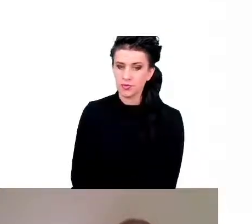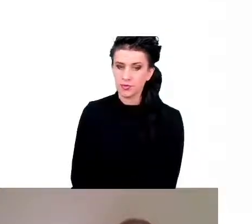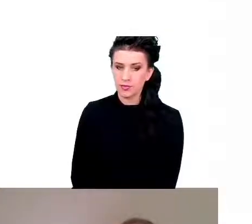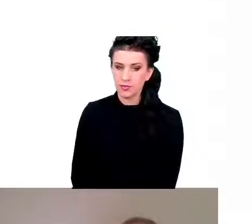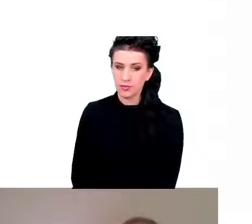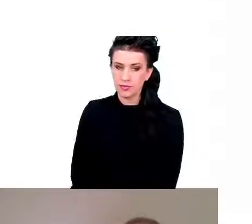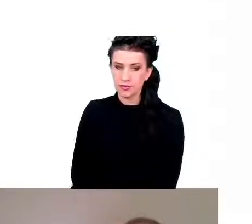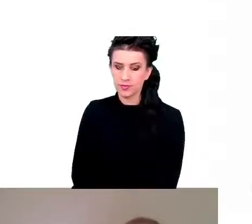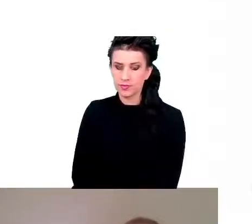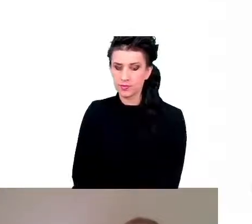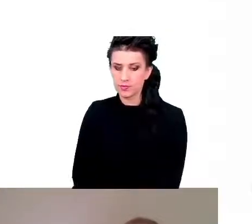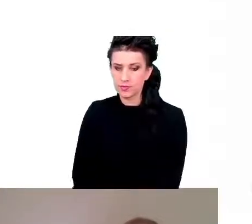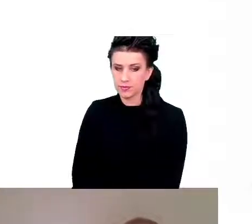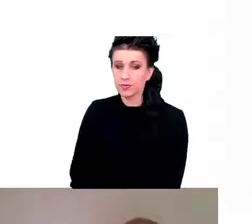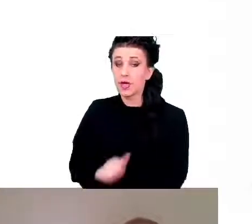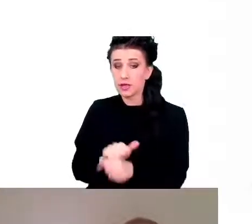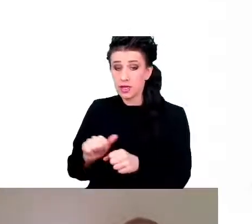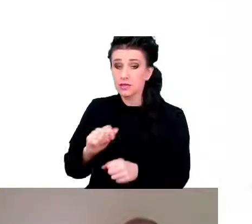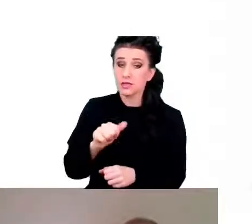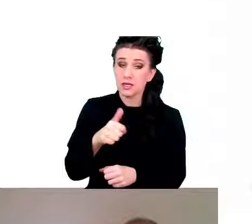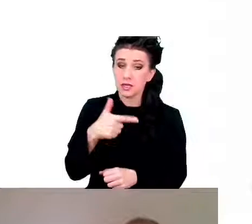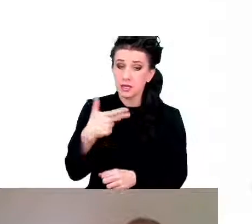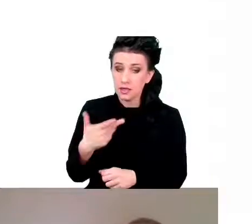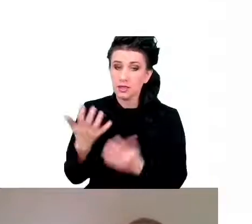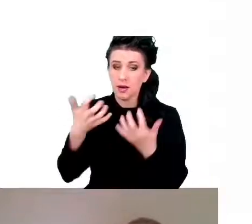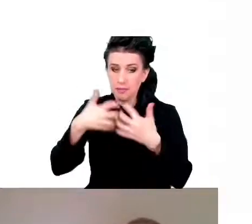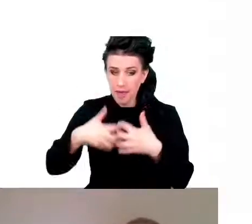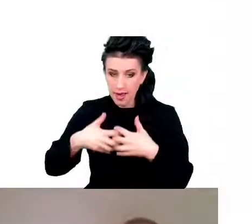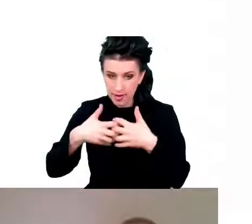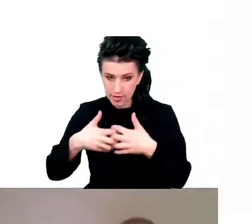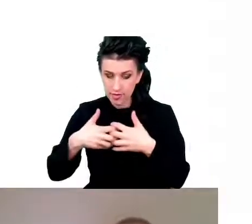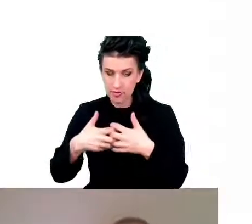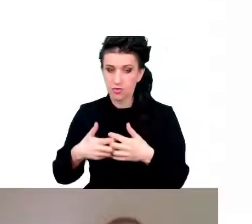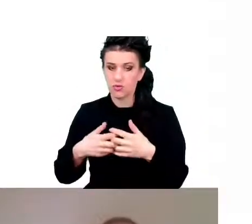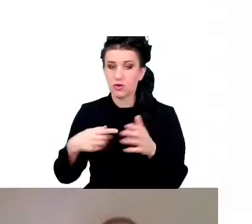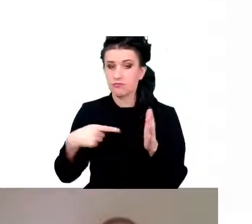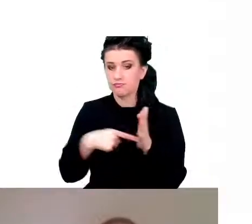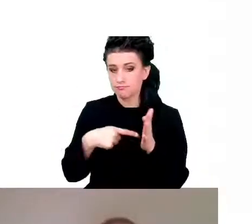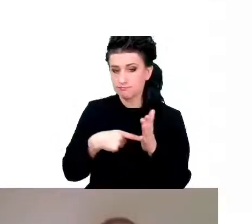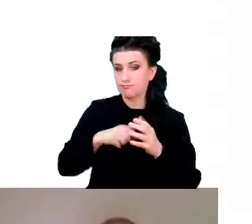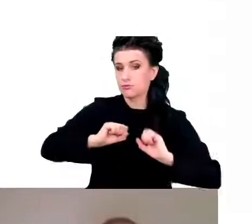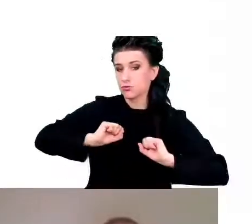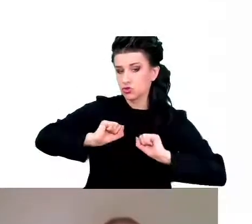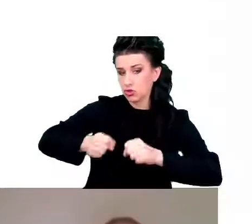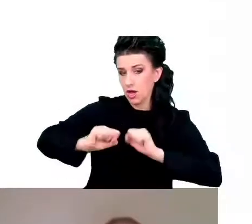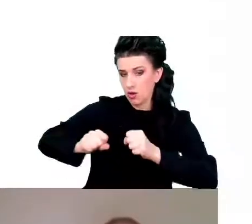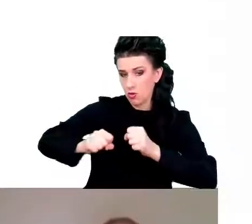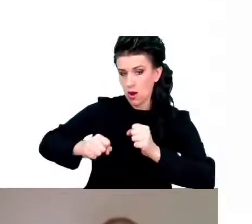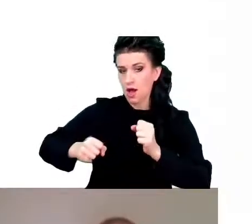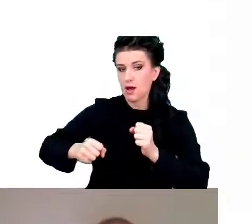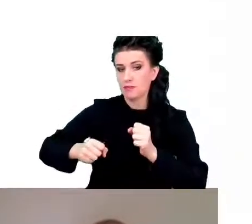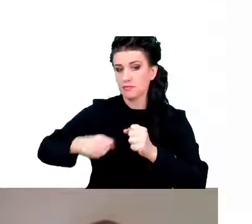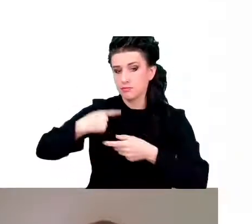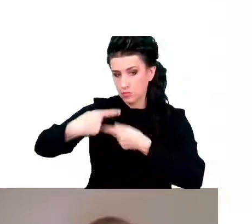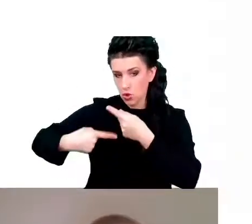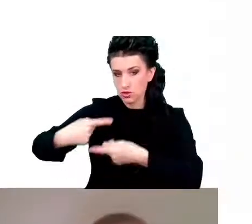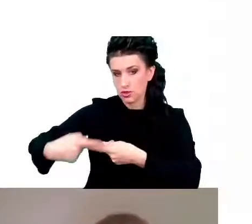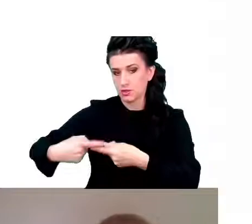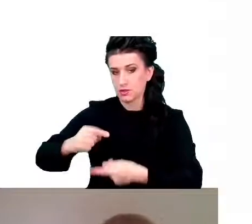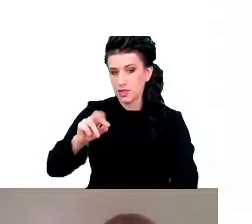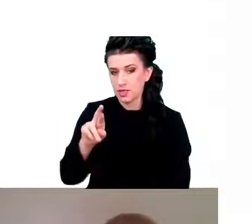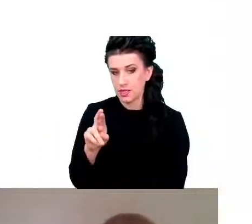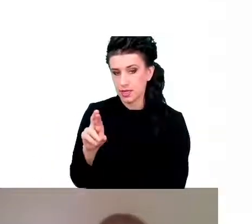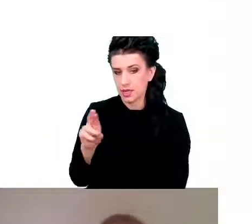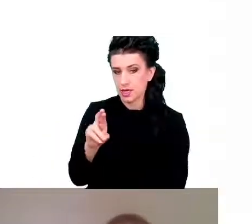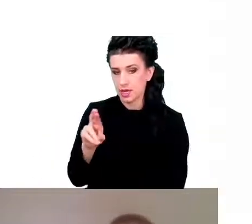Jest kilka mechanizmów, na które ta restrykcja kaloryczna działa. Natomiast ja bym chciał powiedzieć tylko